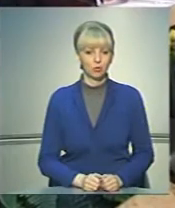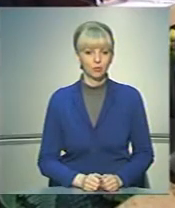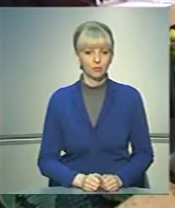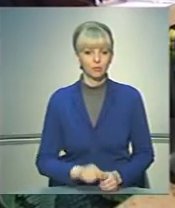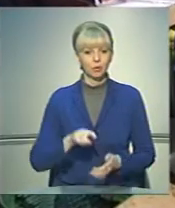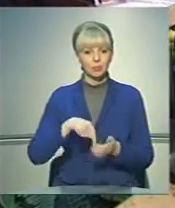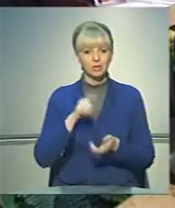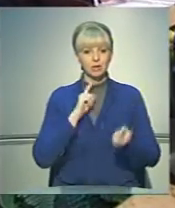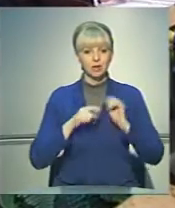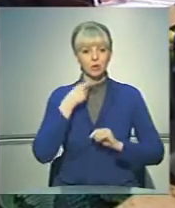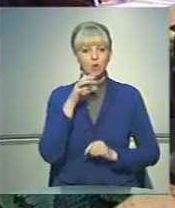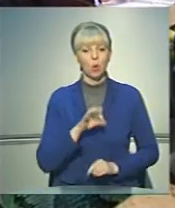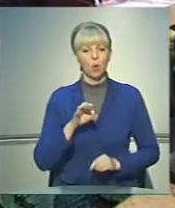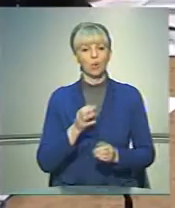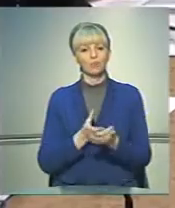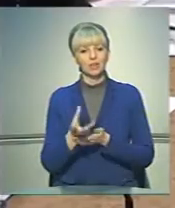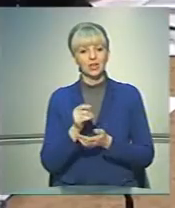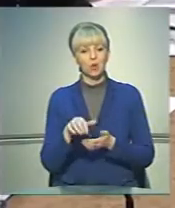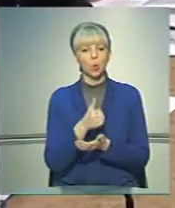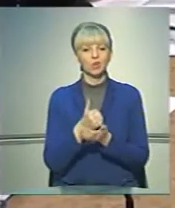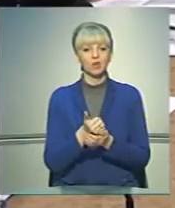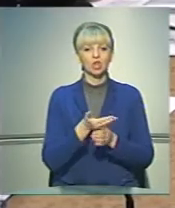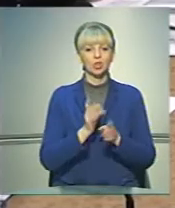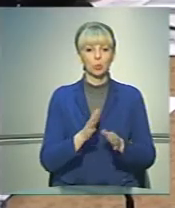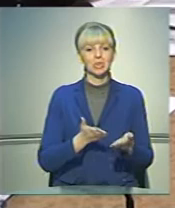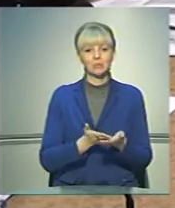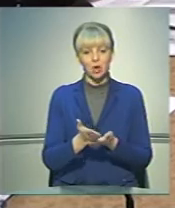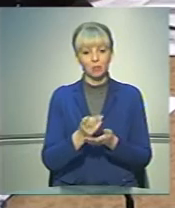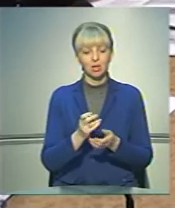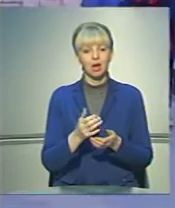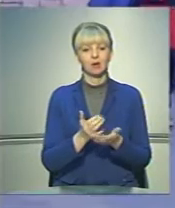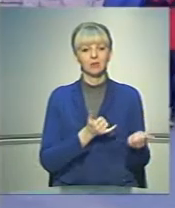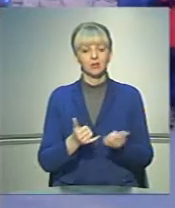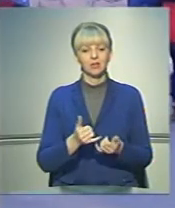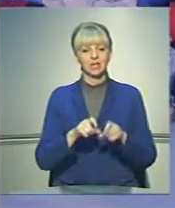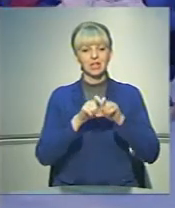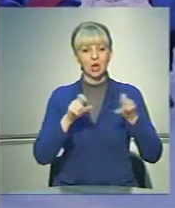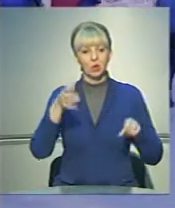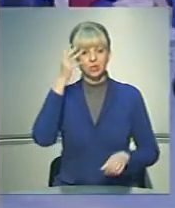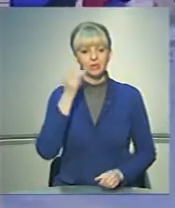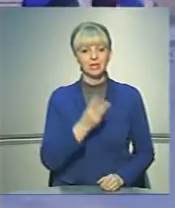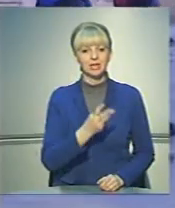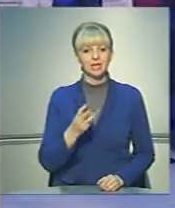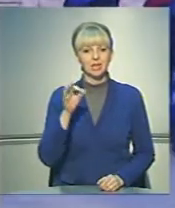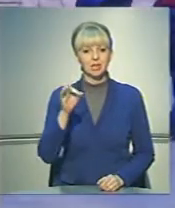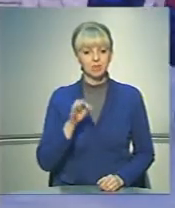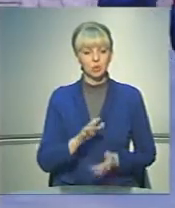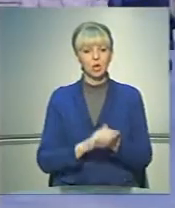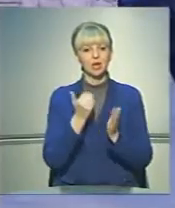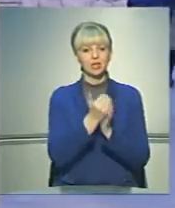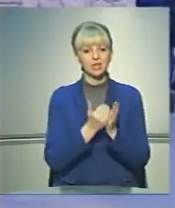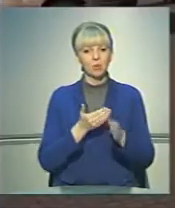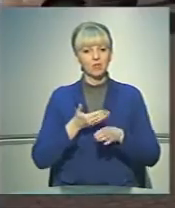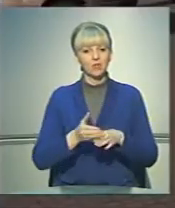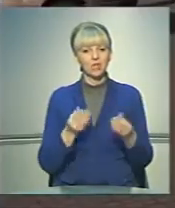У міській раді говорили і про видатки. Їхня основна частина буде спрямована на отримання загладів освіти – 33%. Далі у списку